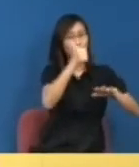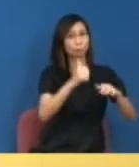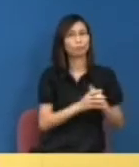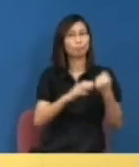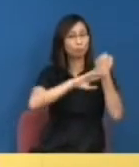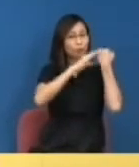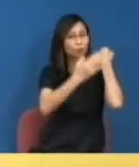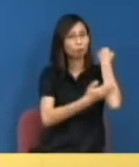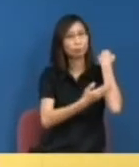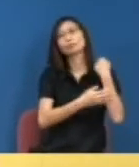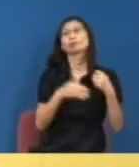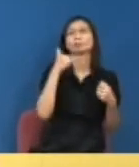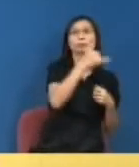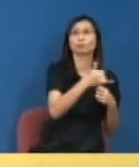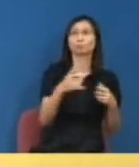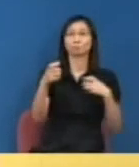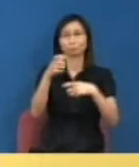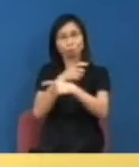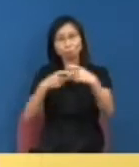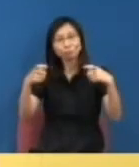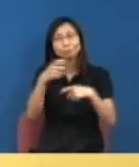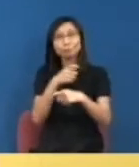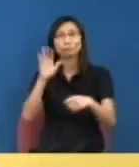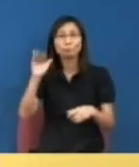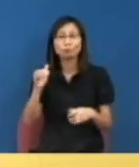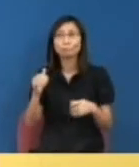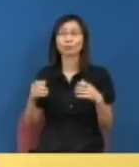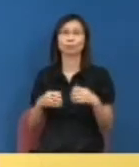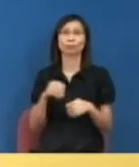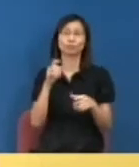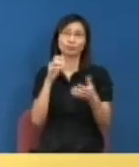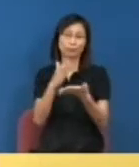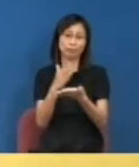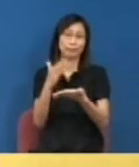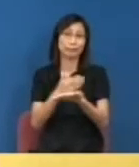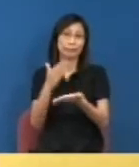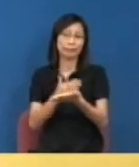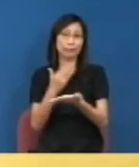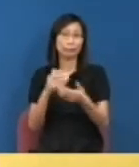學堂入商科者亦可投考商業學校何必來此大學